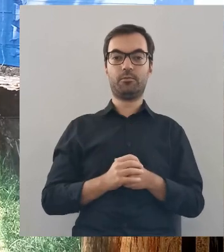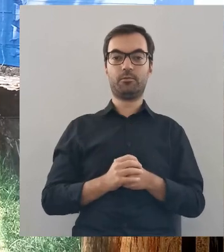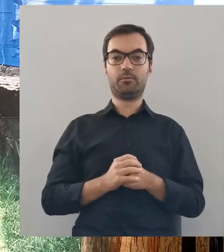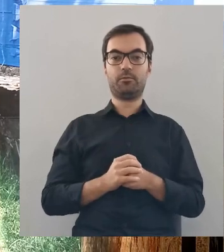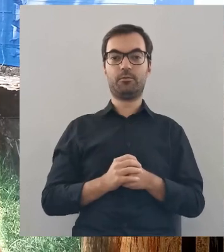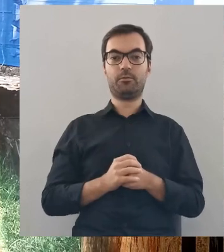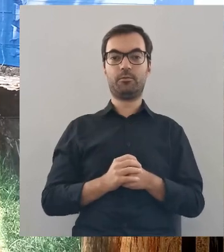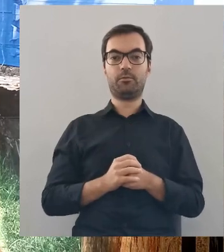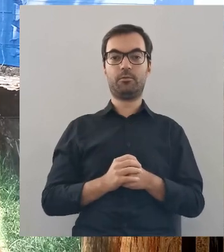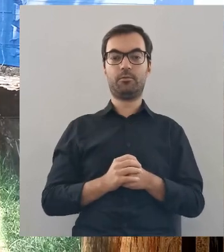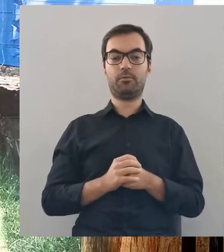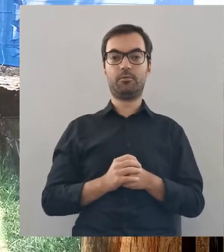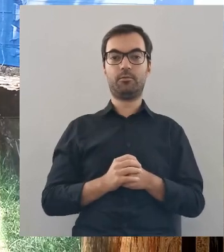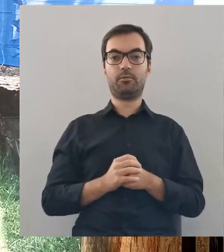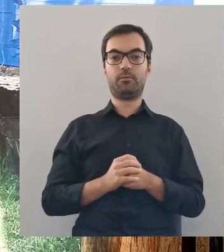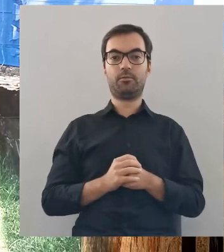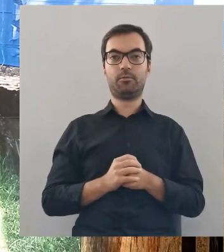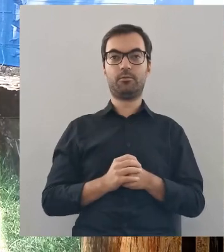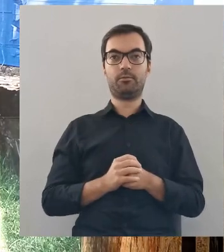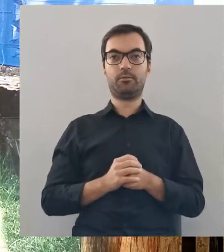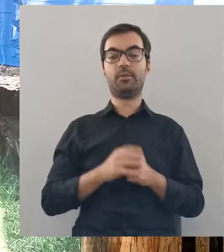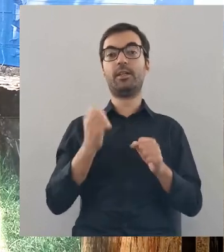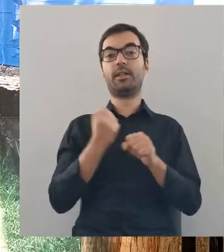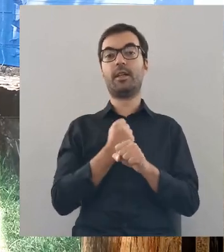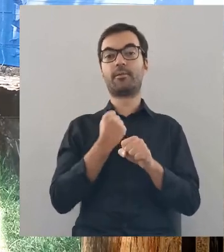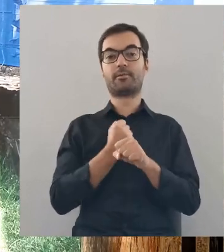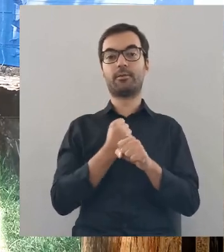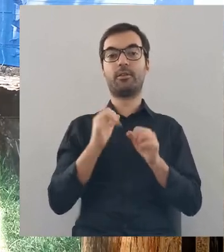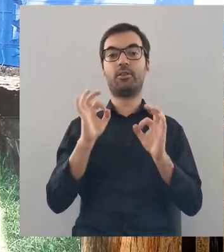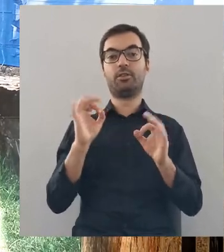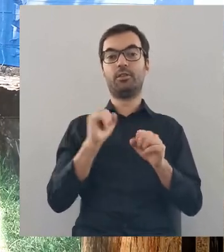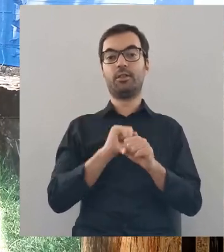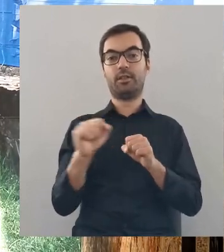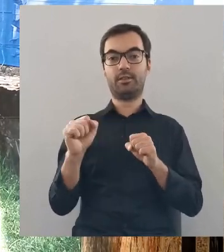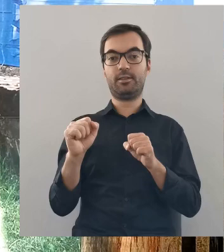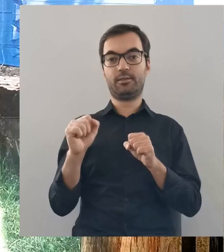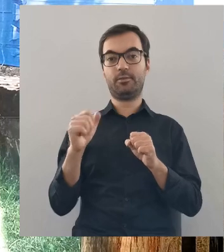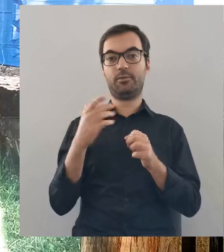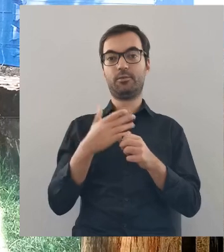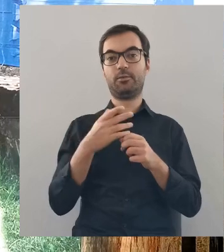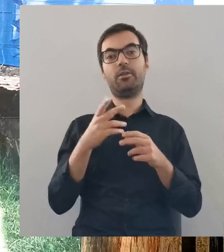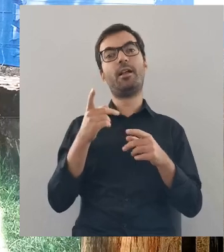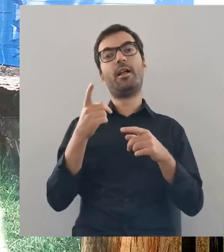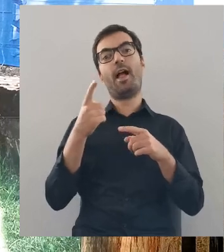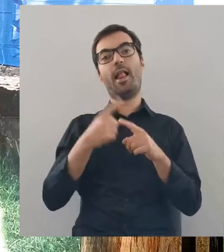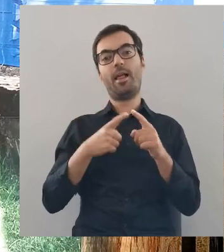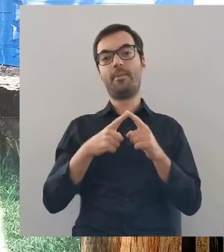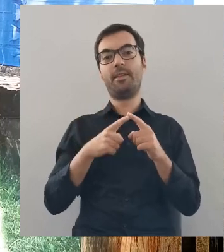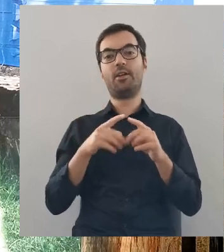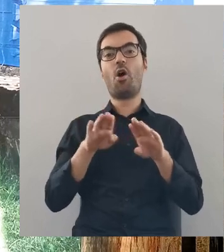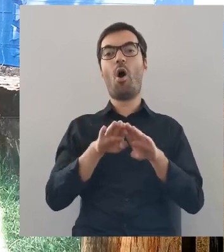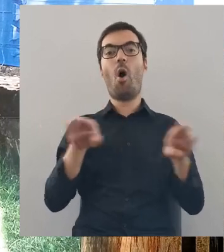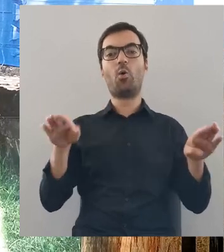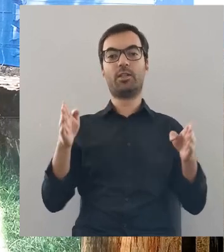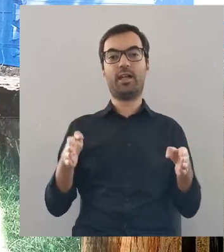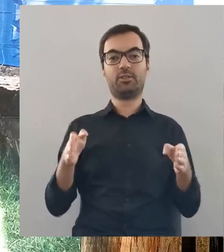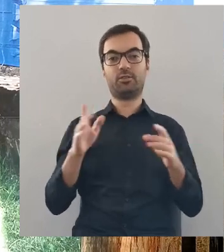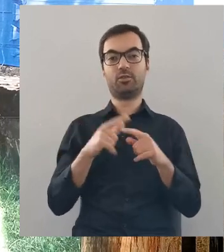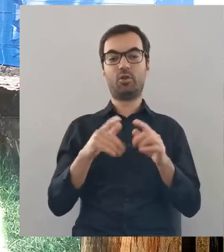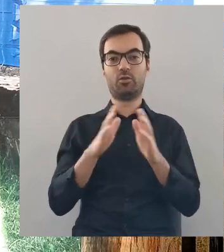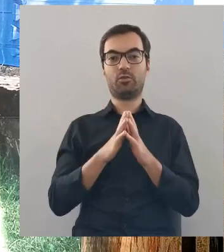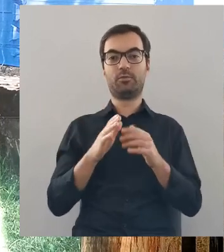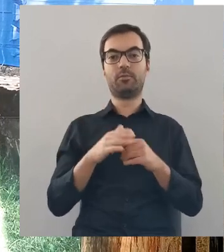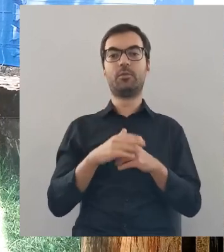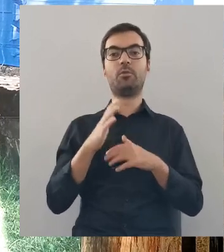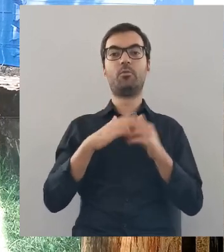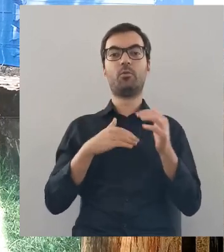nie stopy jej głową. Nie, to tak makarycznie to nie było. No i ten kamień jest dzisiaj częścią ołtarza kościoła,